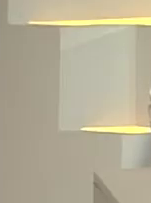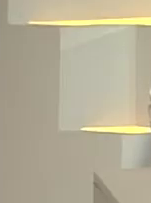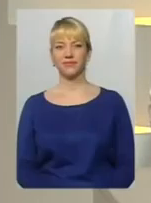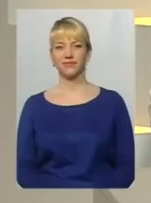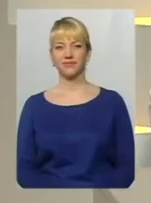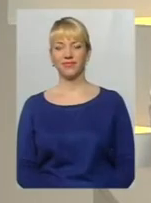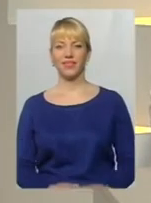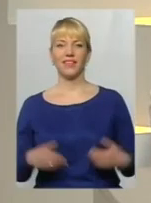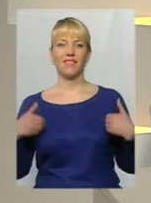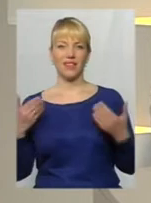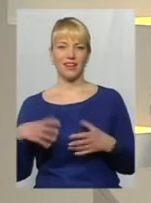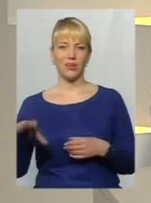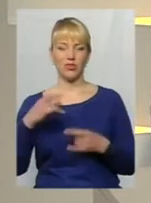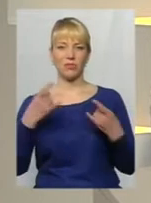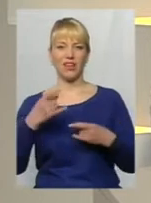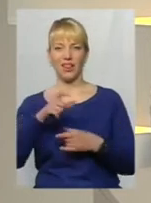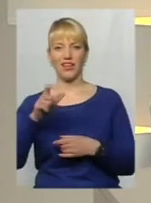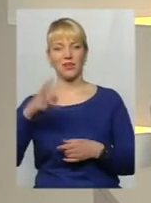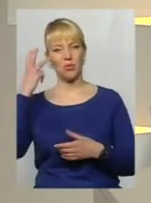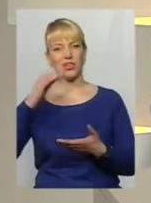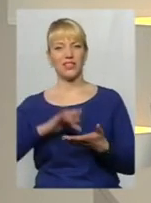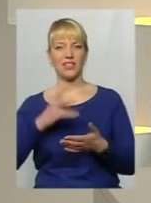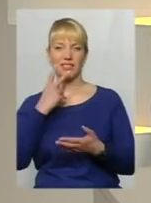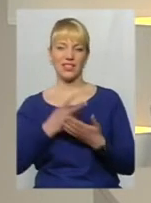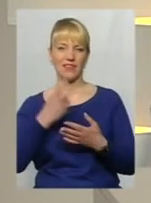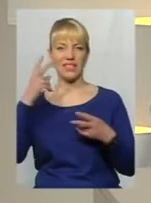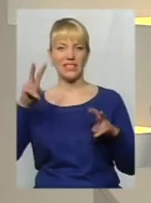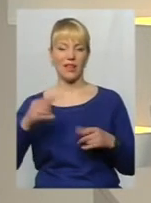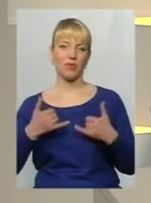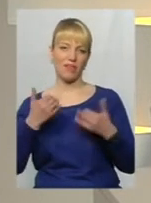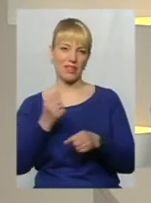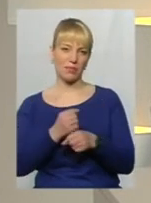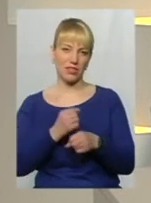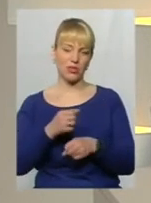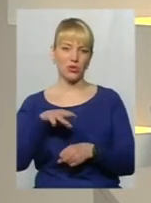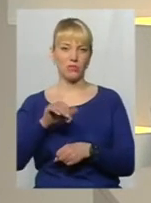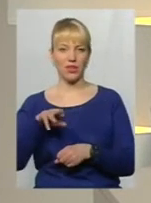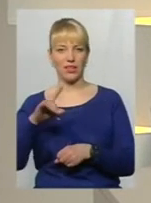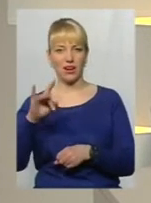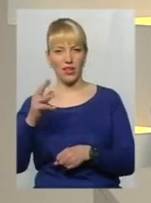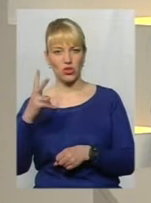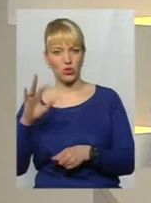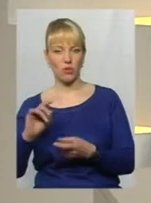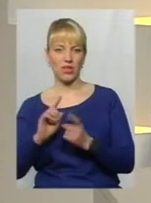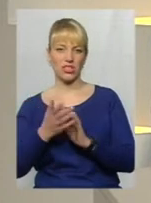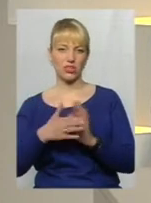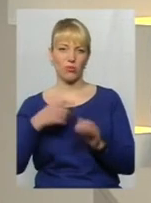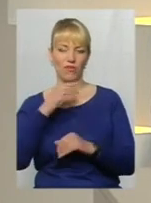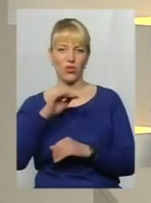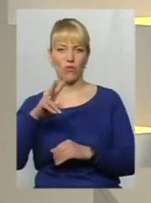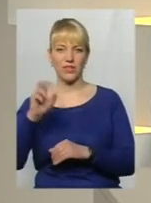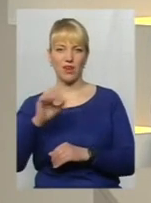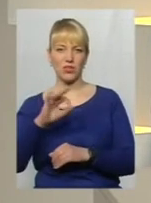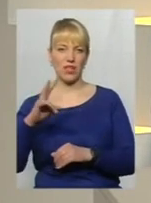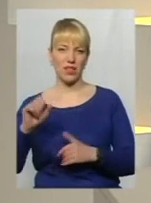Мої вітання усім телеглядачам Поділля Центр. В ефірі тема. Сьогодні для вас у цій студії працює я, ведуча юна мітрашка, сурдопереклад Оксана